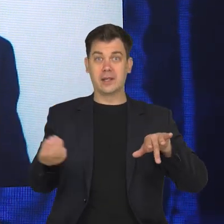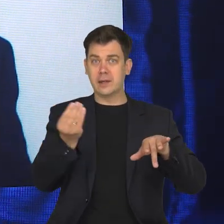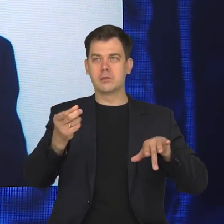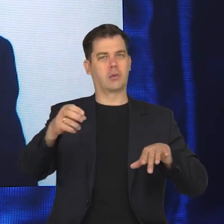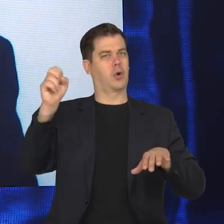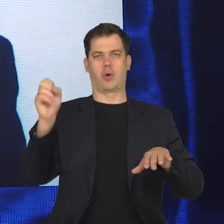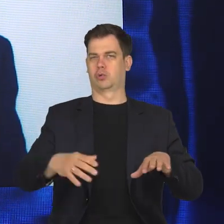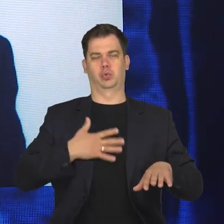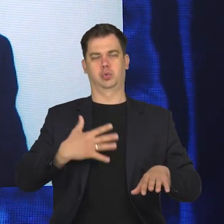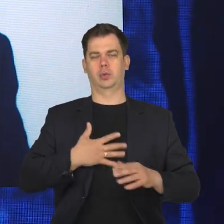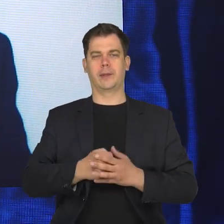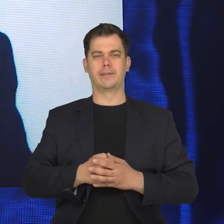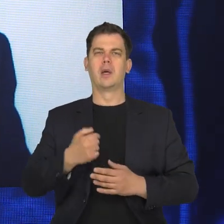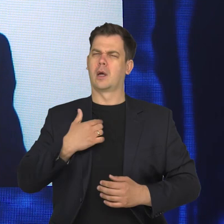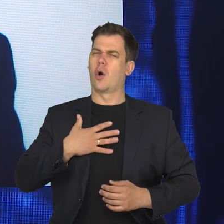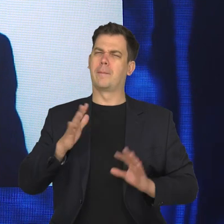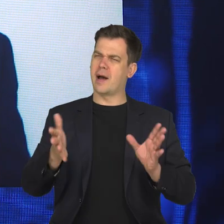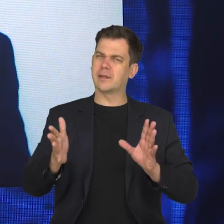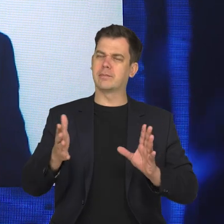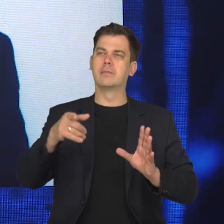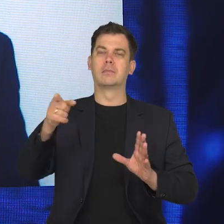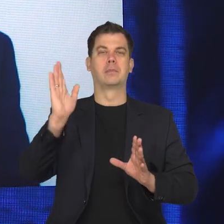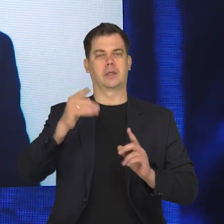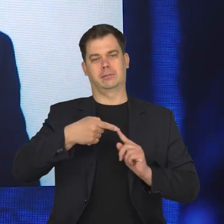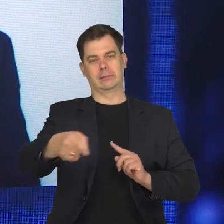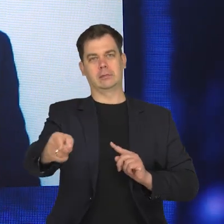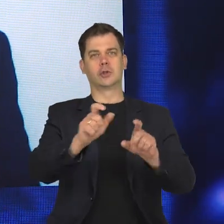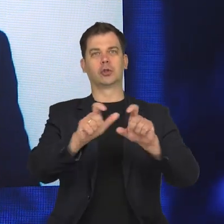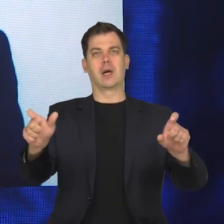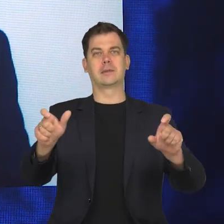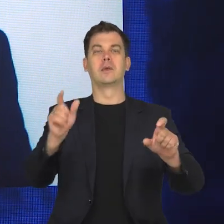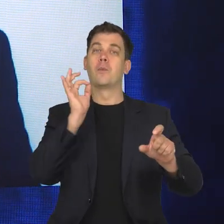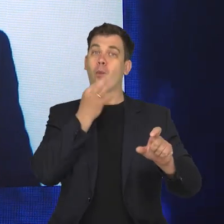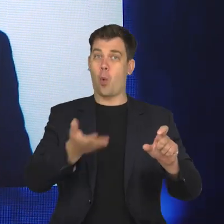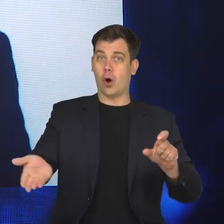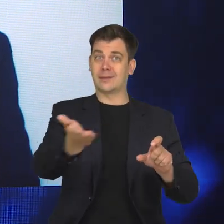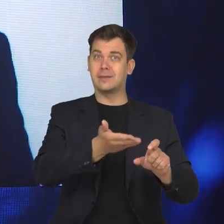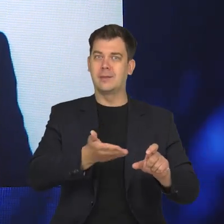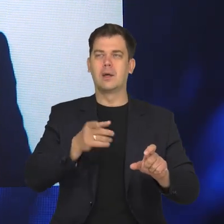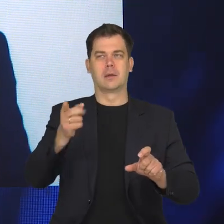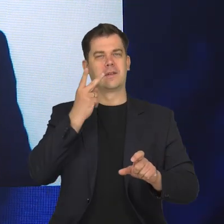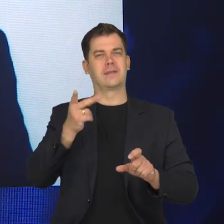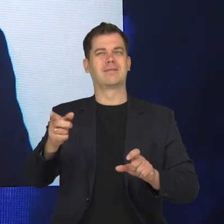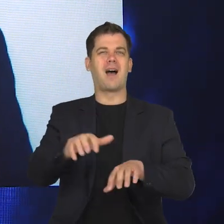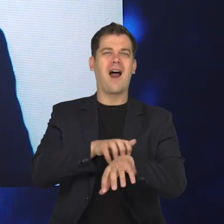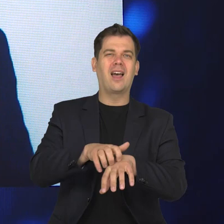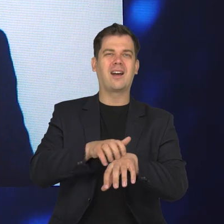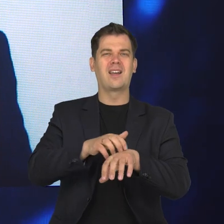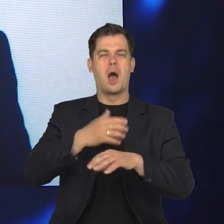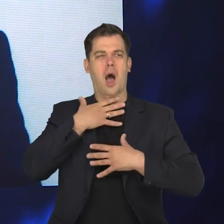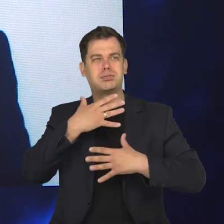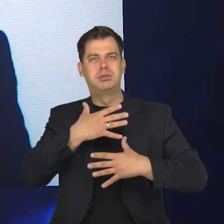przechodziłyby to o wiele gorzej. Więc obawiam się, że teraz zbliża się taki czas właśnie szczególnie dla osób młodych, kiedy z racji na te właśnie